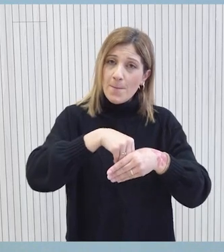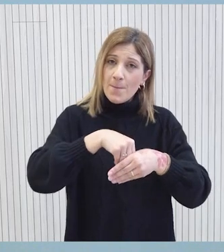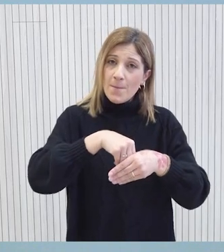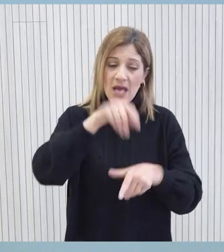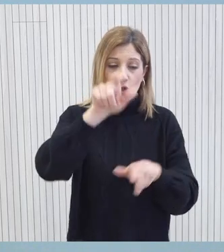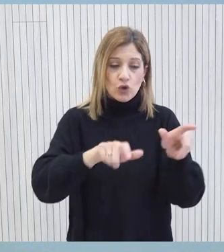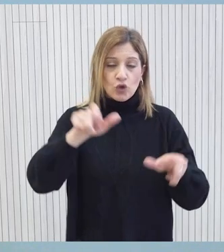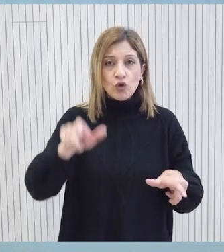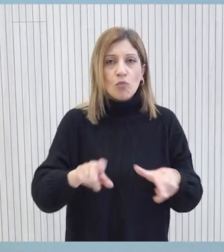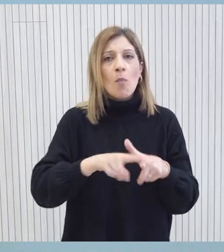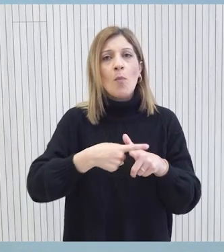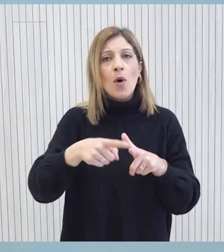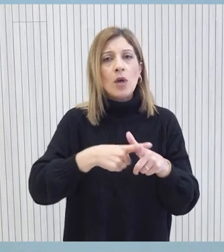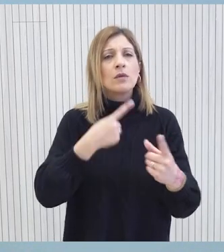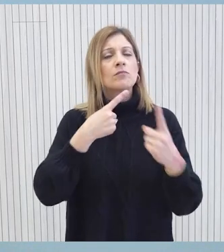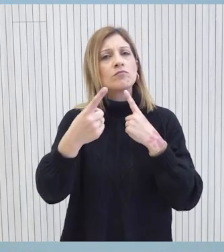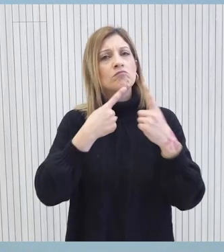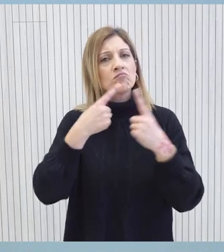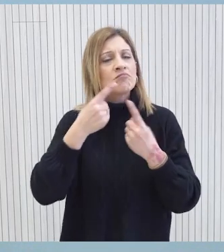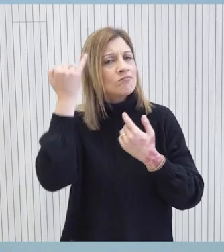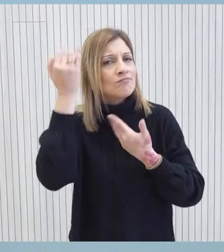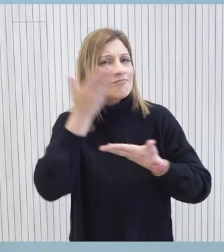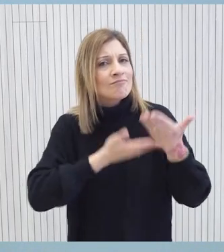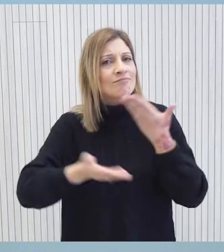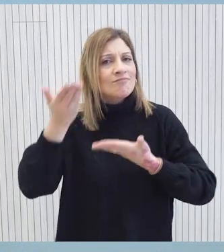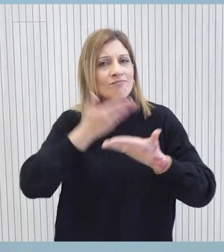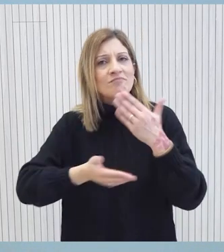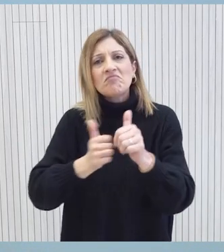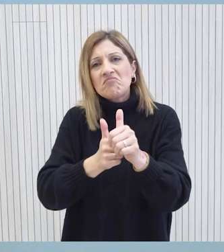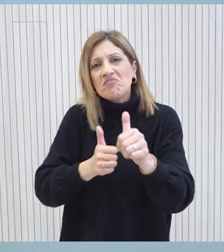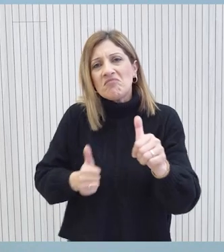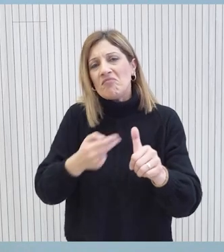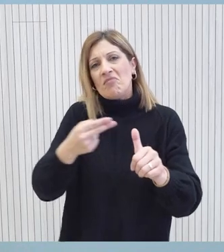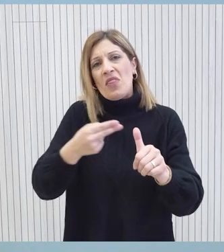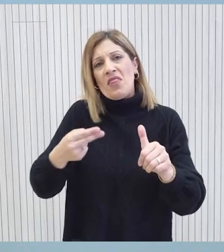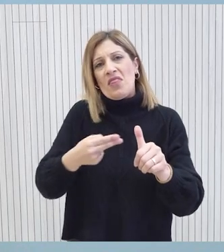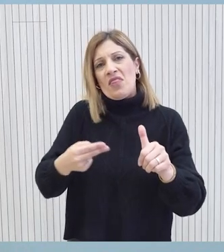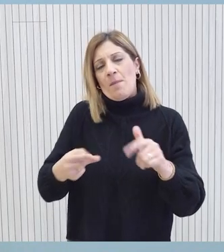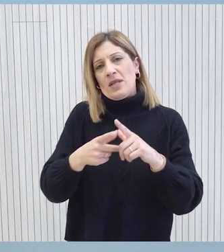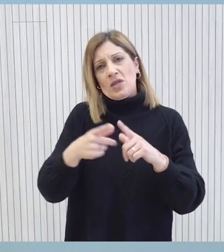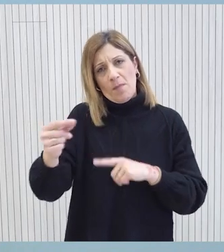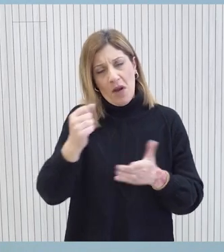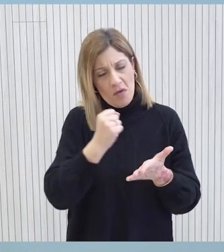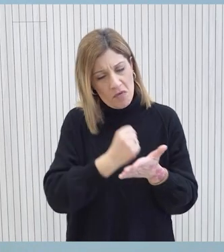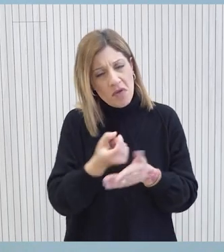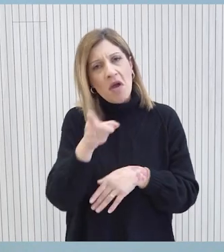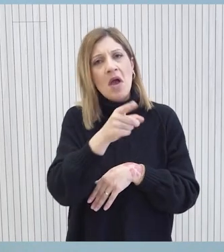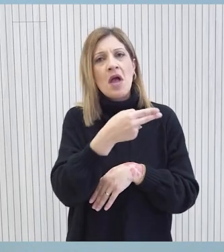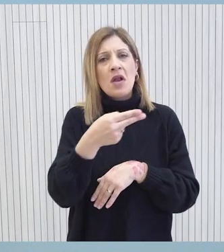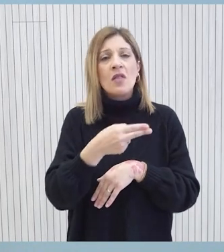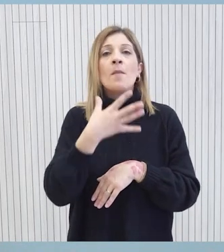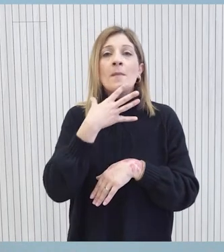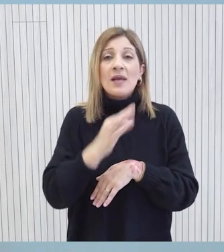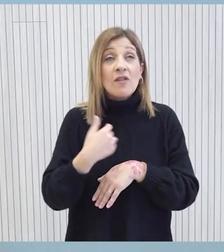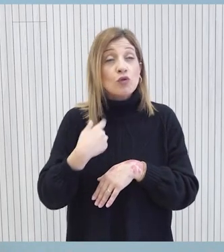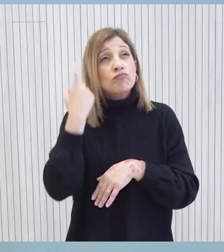πολιτικών δυνάμειων του τόπου, συζητώνται και ανταλλάσσονται απόψεις για μια σειρά από θεμάτων, πάτωνται βεβαίως του Κυπριακού. Και για αυτό το ζήτημα οι